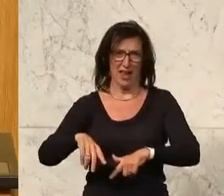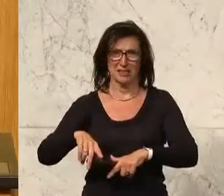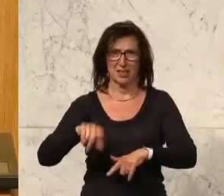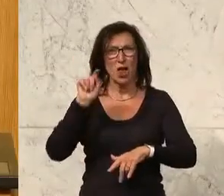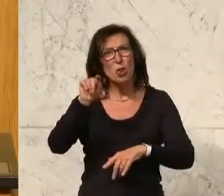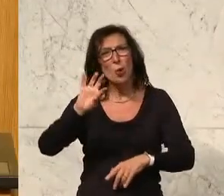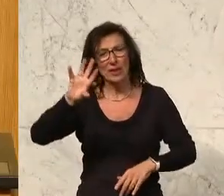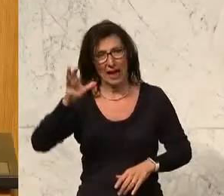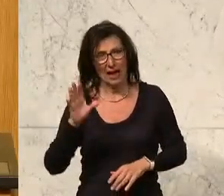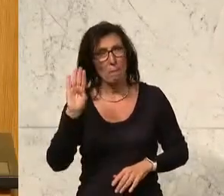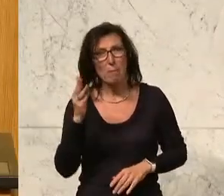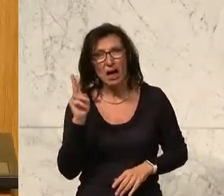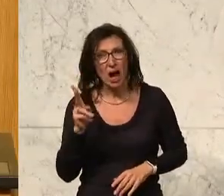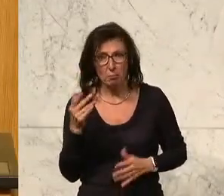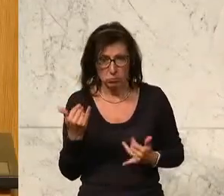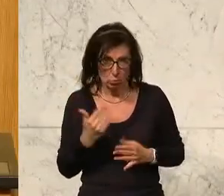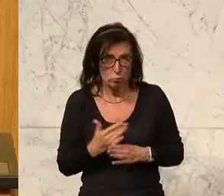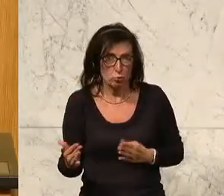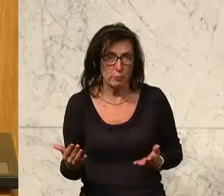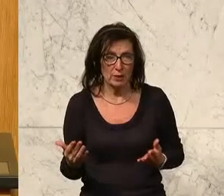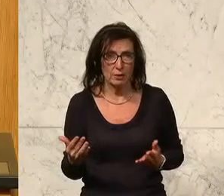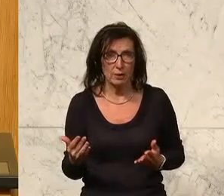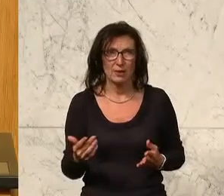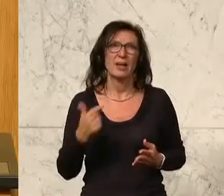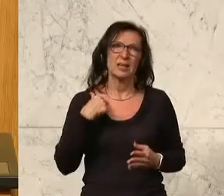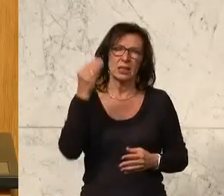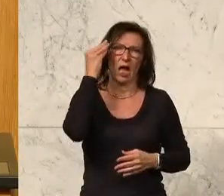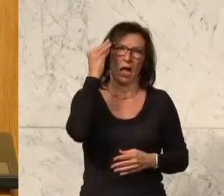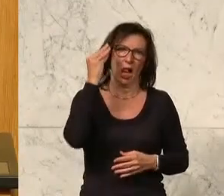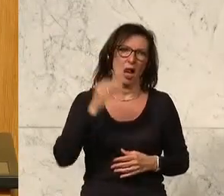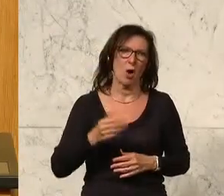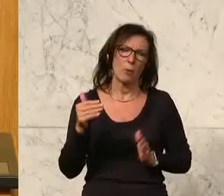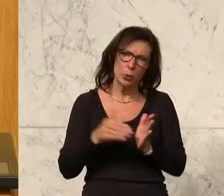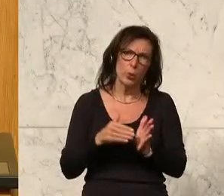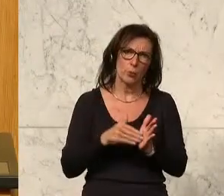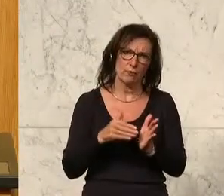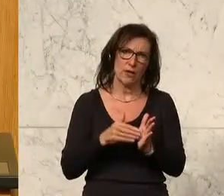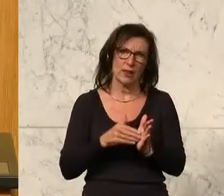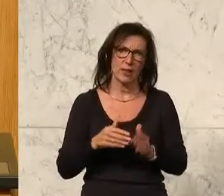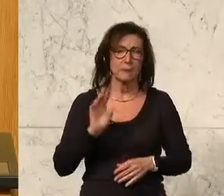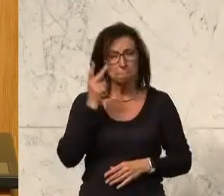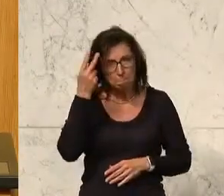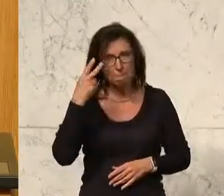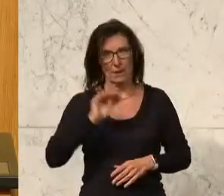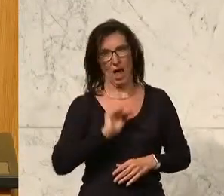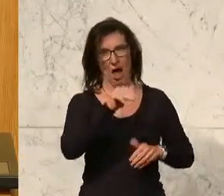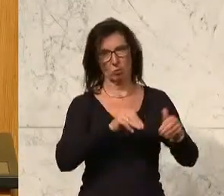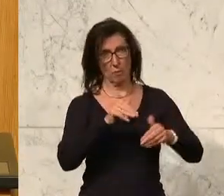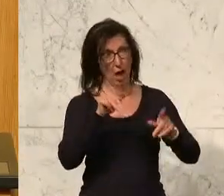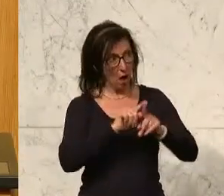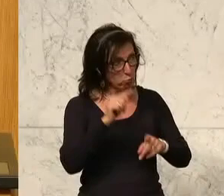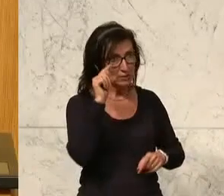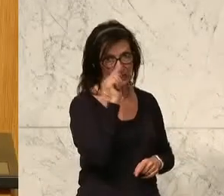Bergkarabach ist es jetzt zu spät. Aber ich glaube, es wäre ganz notwendig, Herr Außenminister, auch von Ihnen,